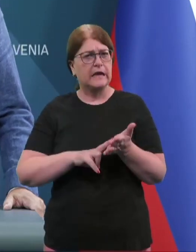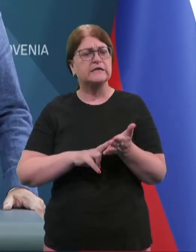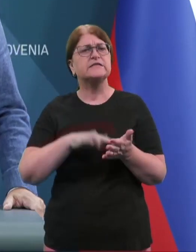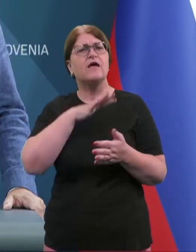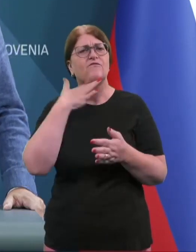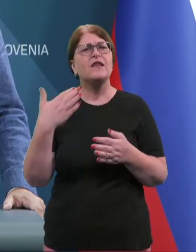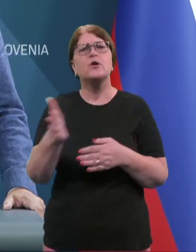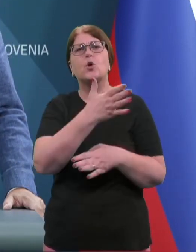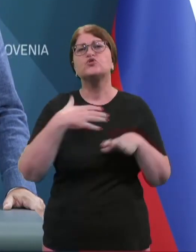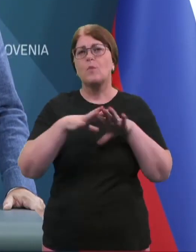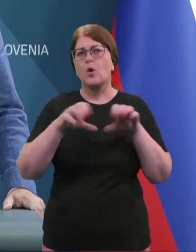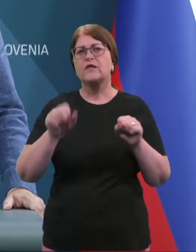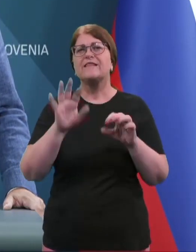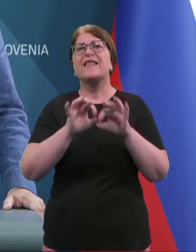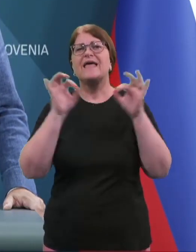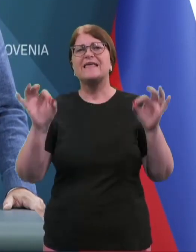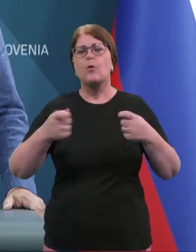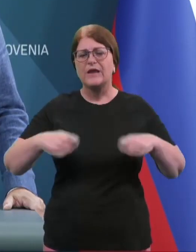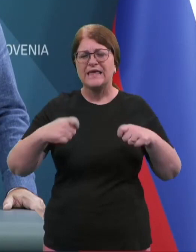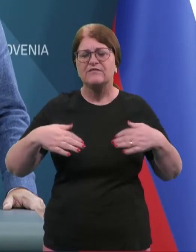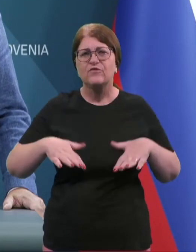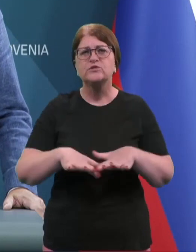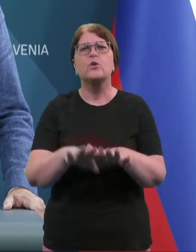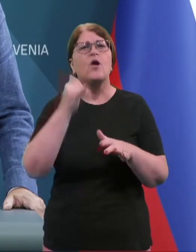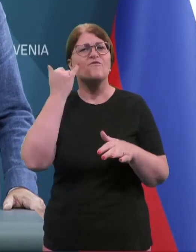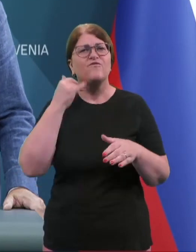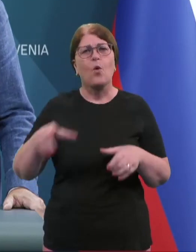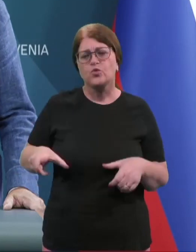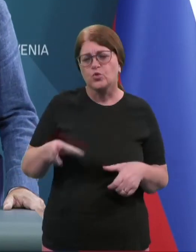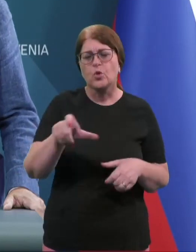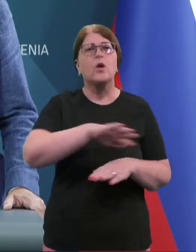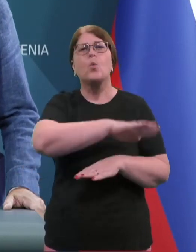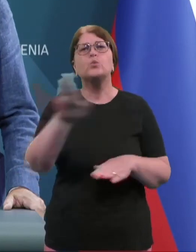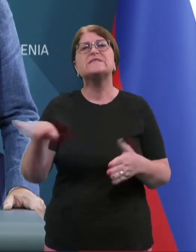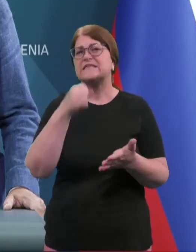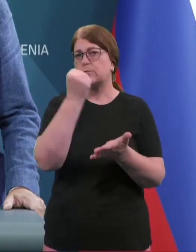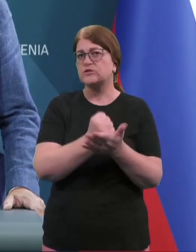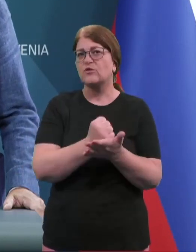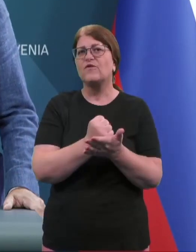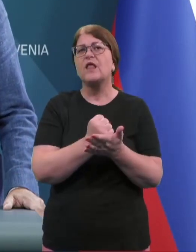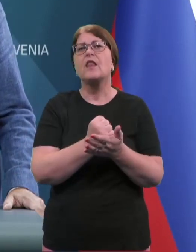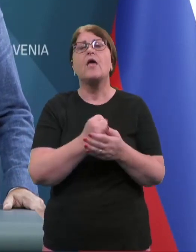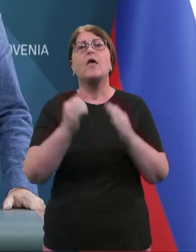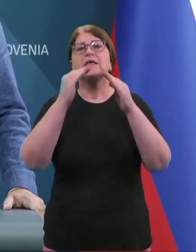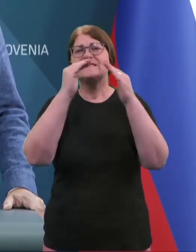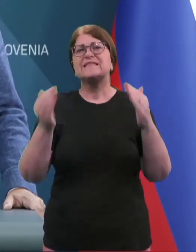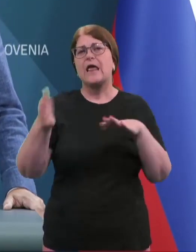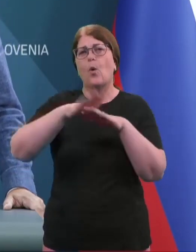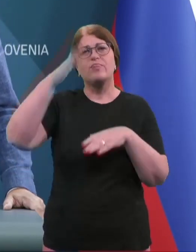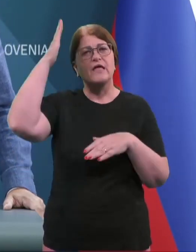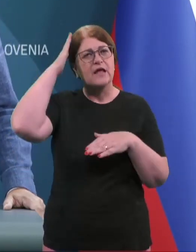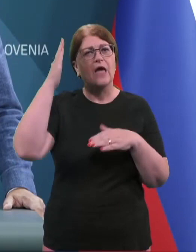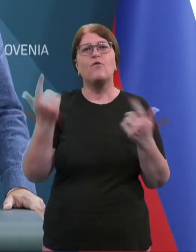veliko naredili na javni infrastrukturi, na vodotokih, da smo vsem zakotovili pri zadetem streho nad glavo,